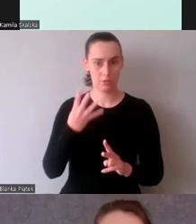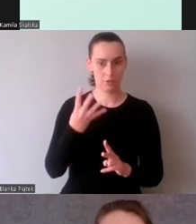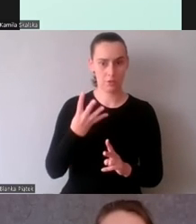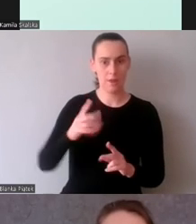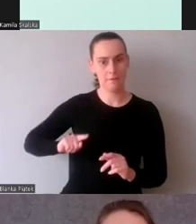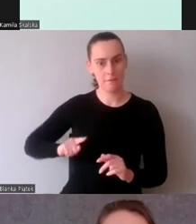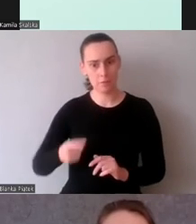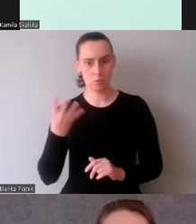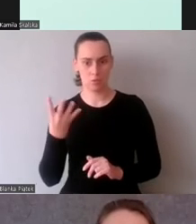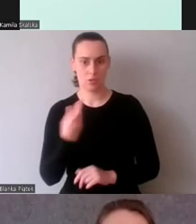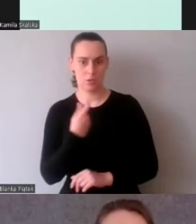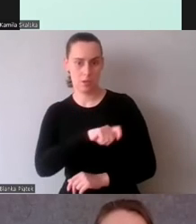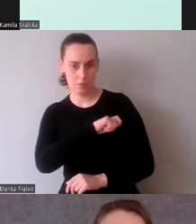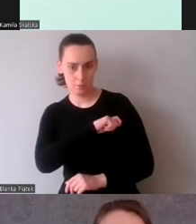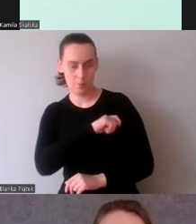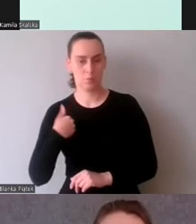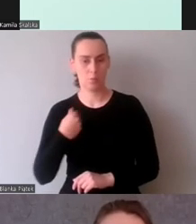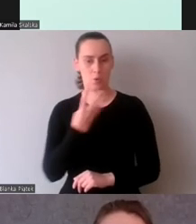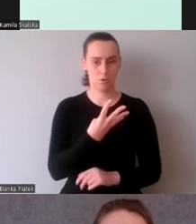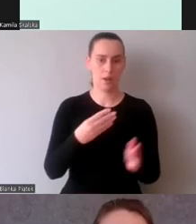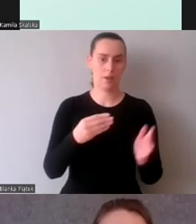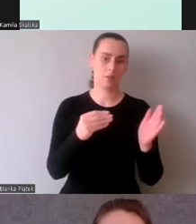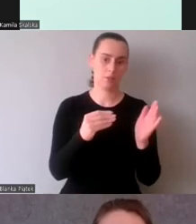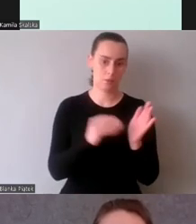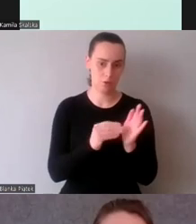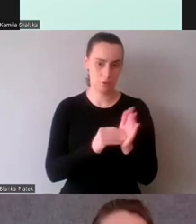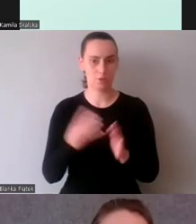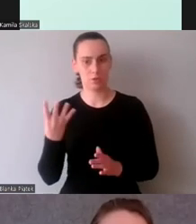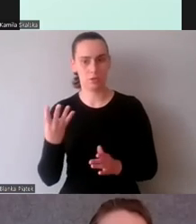Mieliśmy czterech doświadczonych i czterech niedoświadczonych.